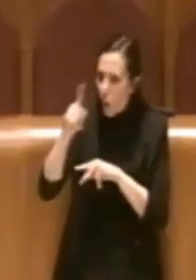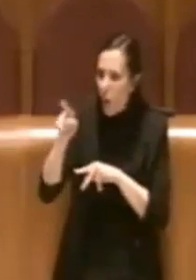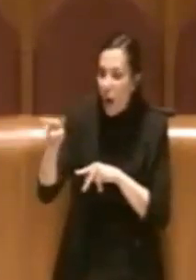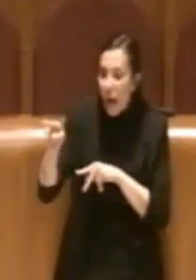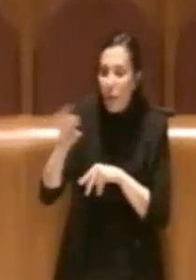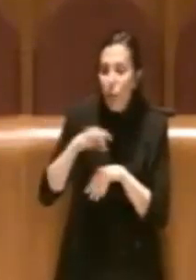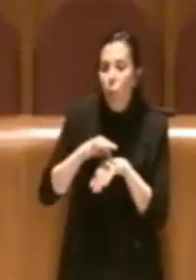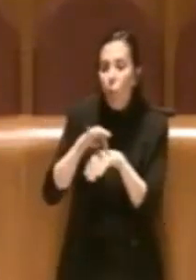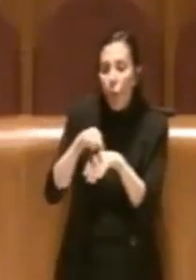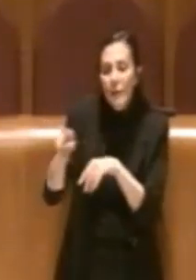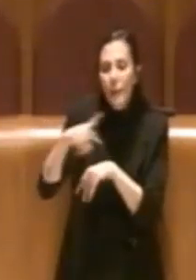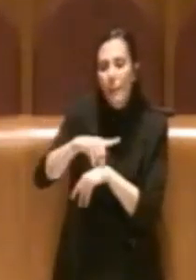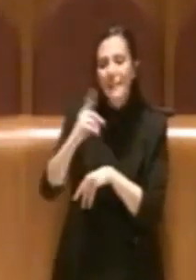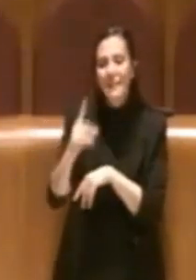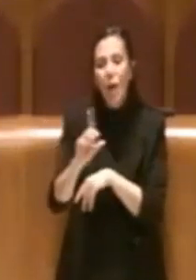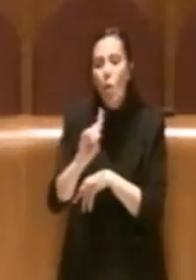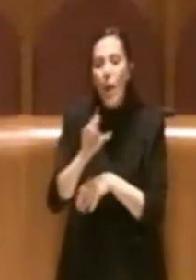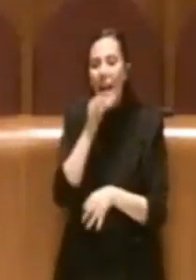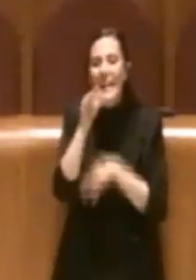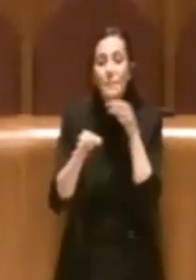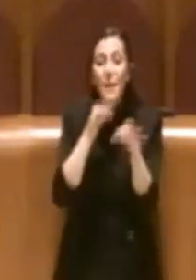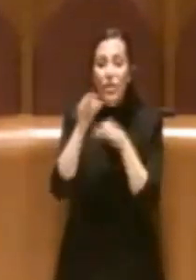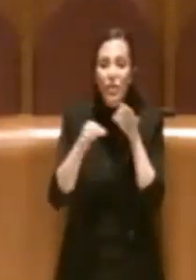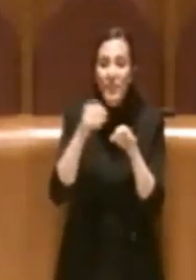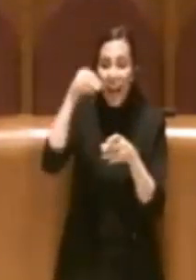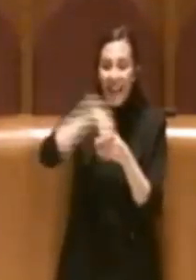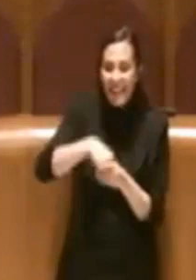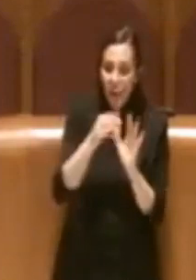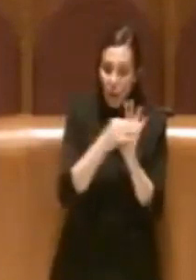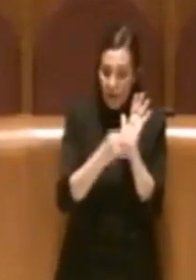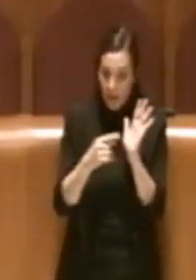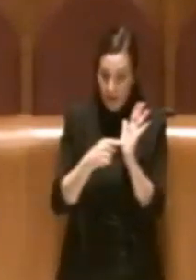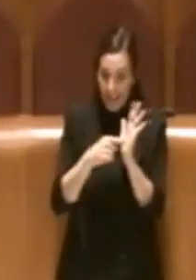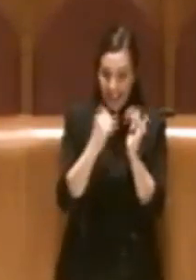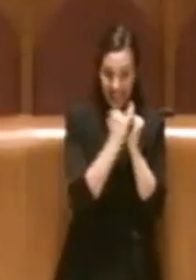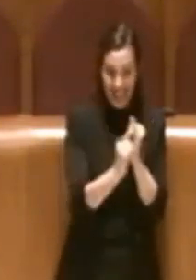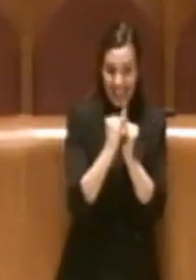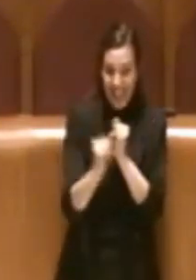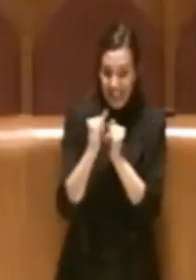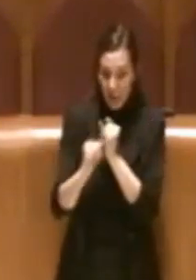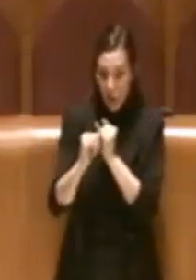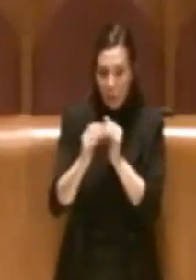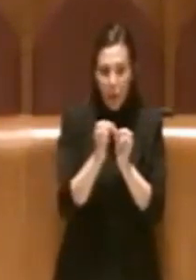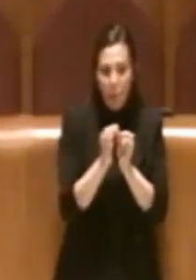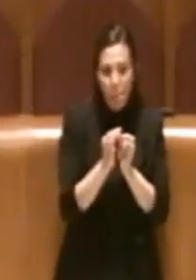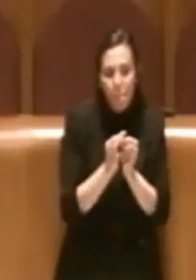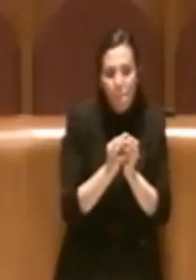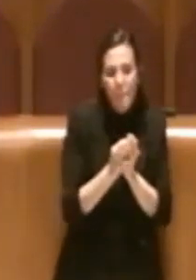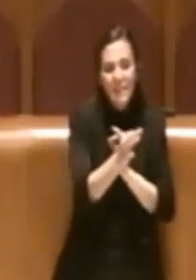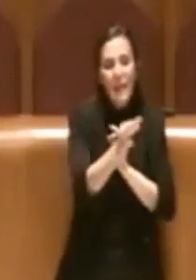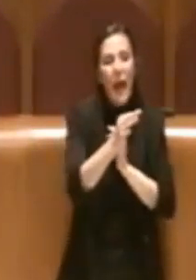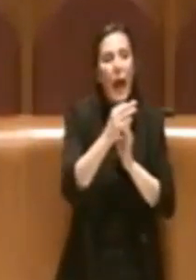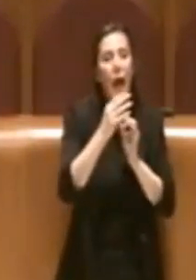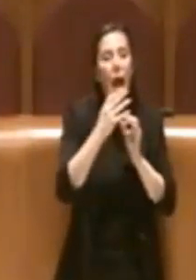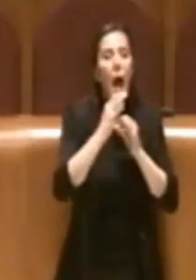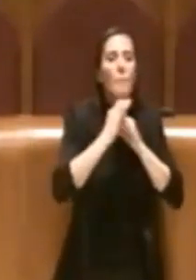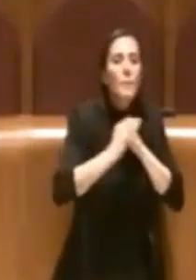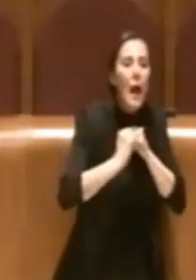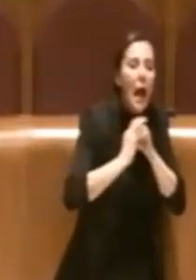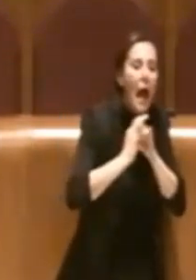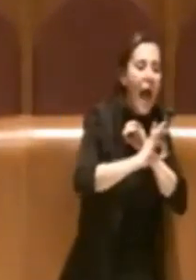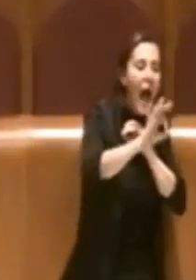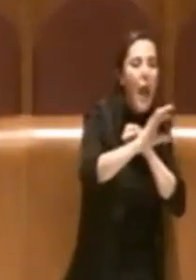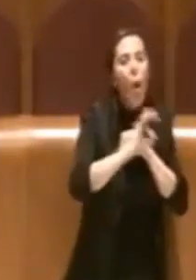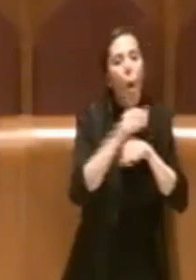che non era specificato all'interno del regolamento se il distanziometro si dovesse misurare a linea d'aria oppure